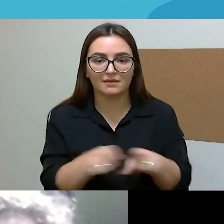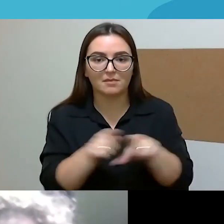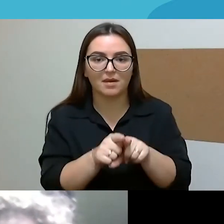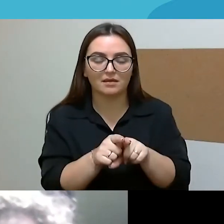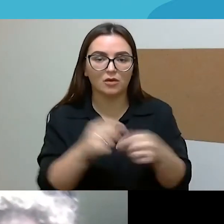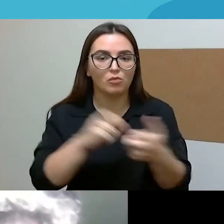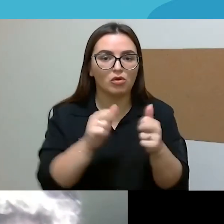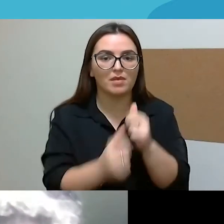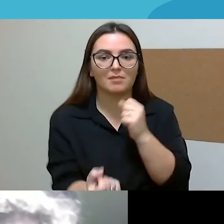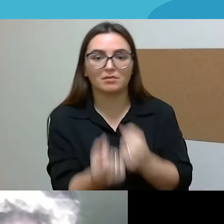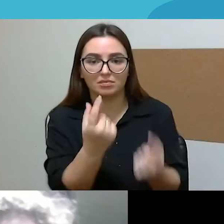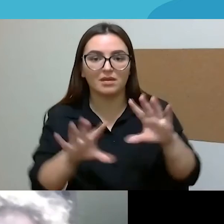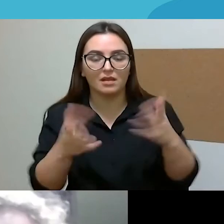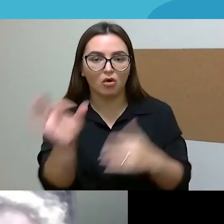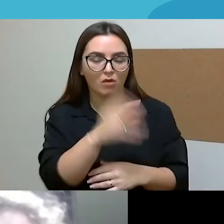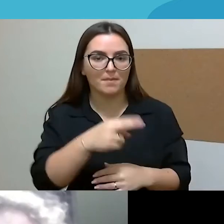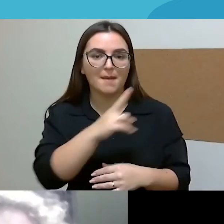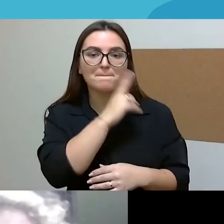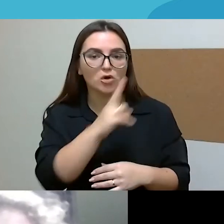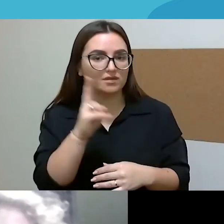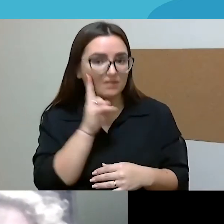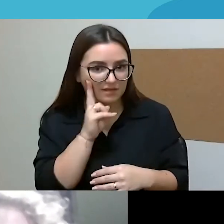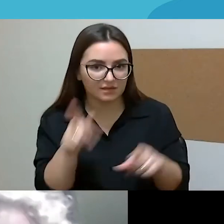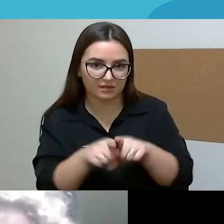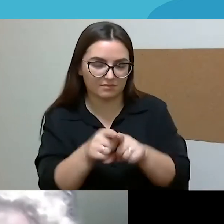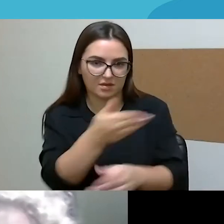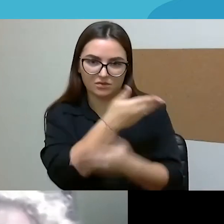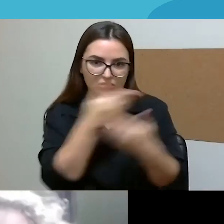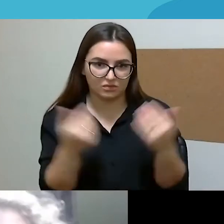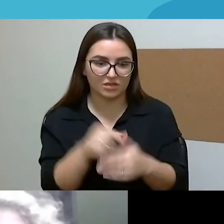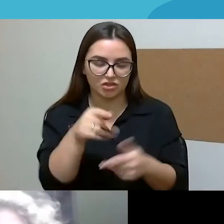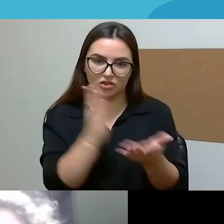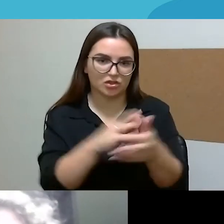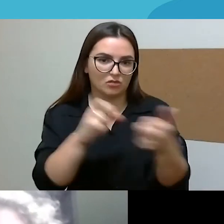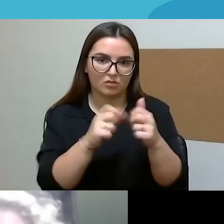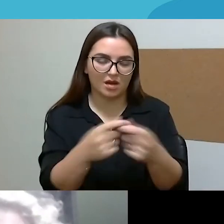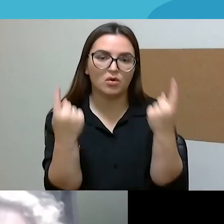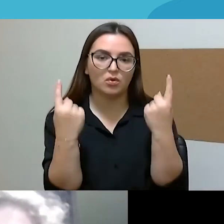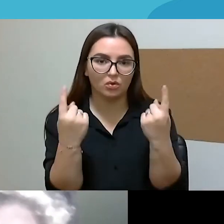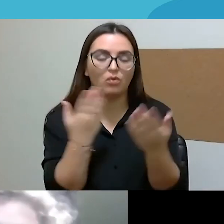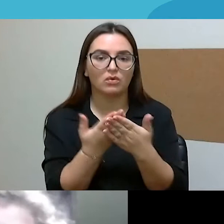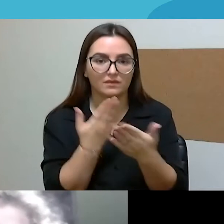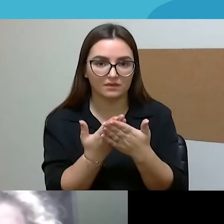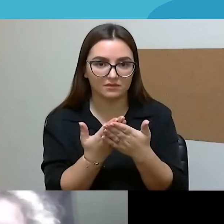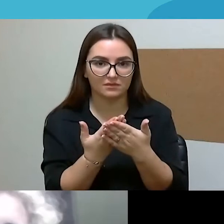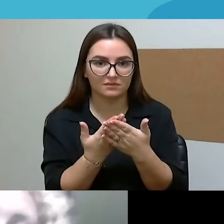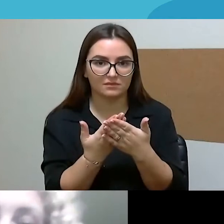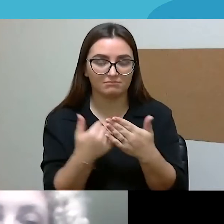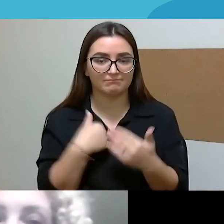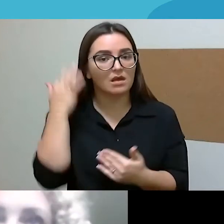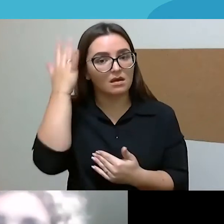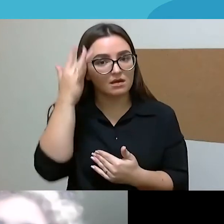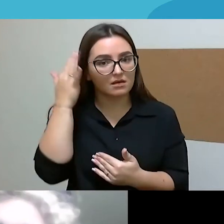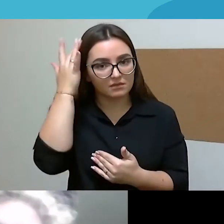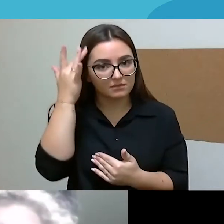kada mes apie motinistę ašnekam. Čia, aš manyčiau, irgi yra labai didelė problema. Kodėl? Nes aš manau, kad kada